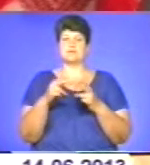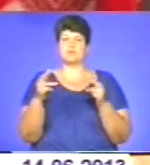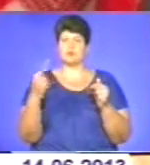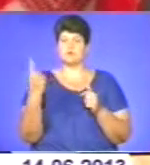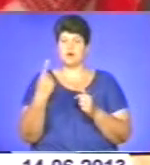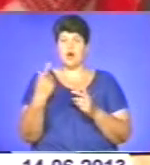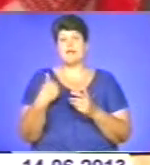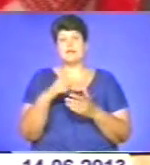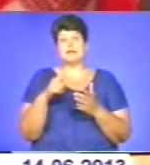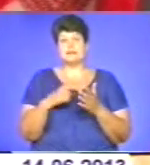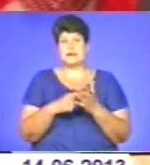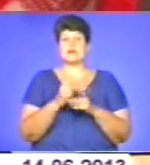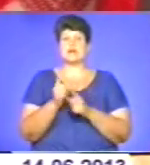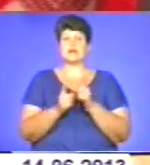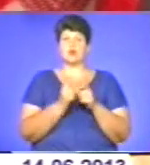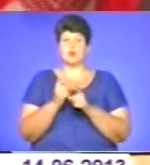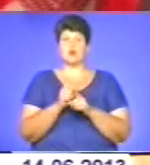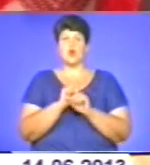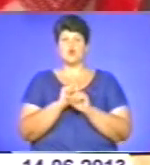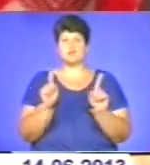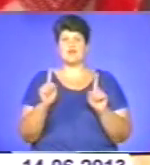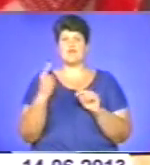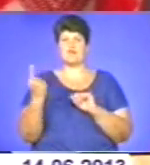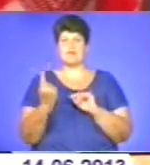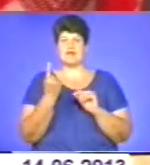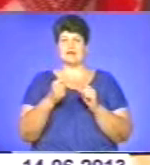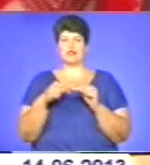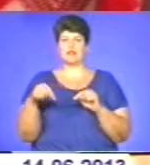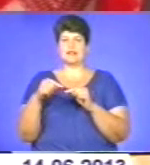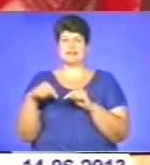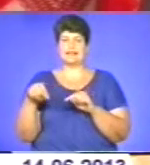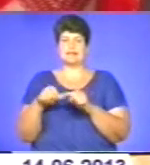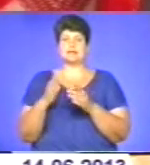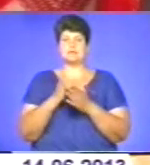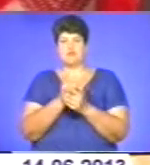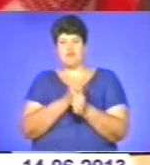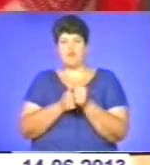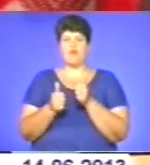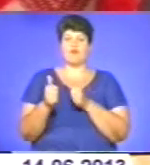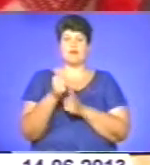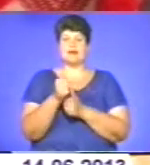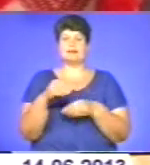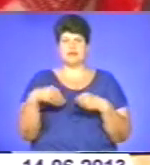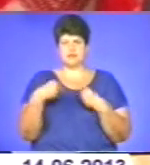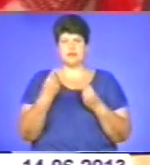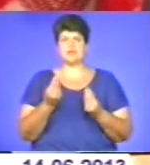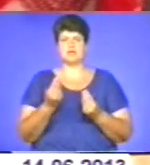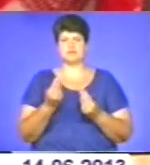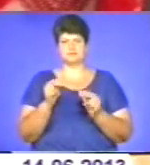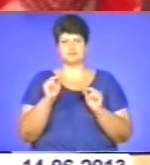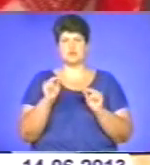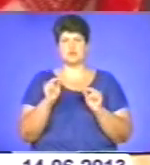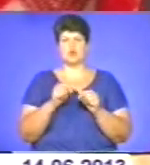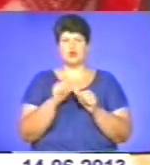особливо первинної ланки пішли вперед і навіть даємо фору, чесно говорити,